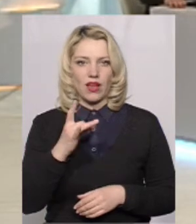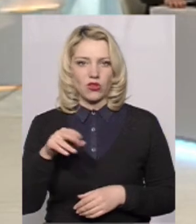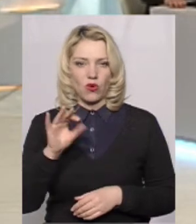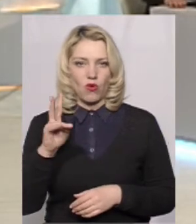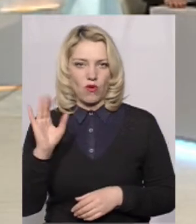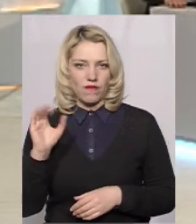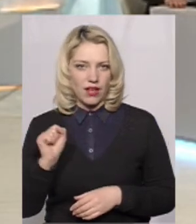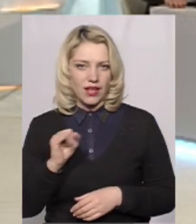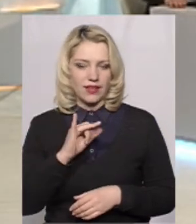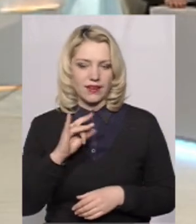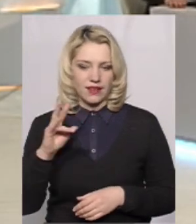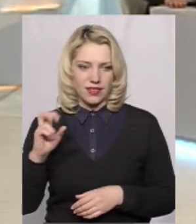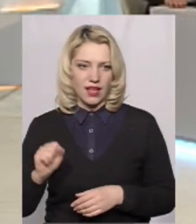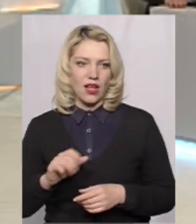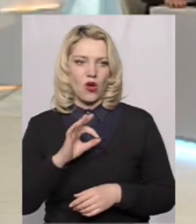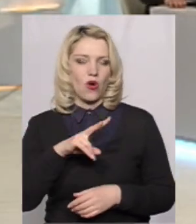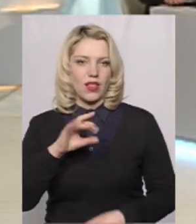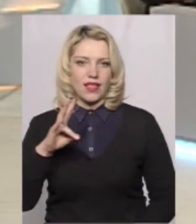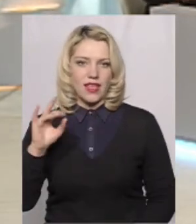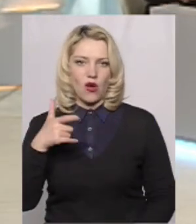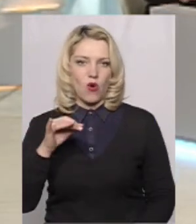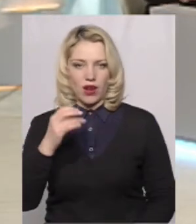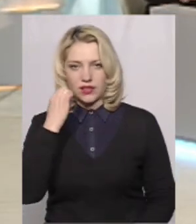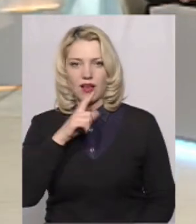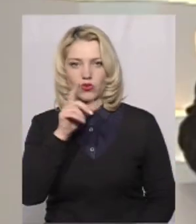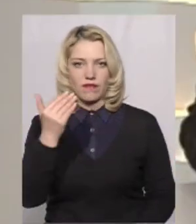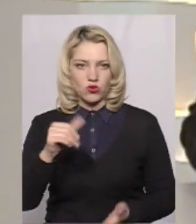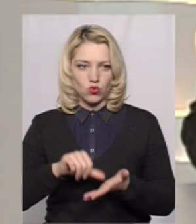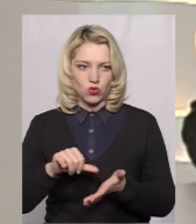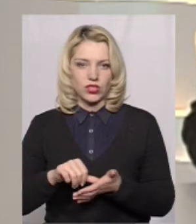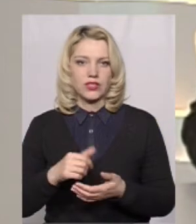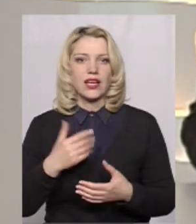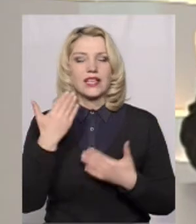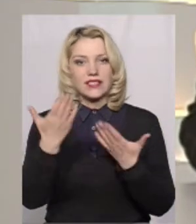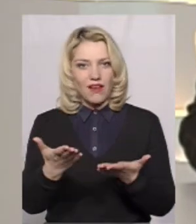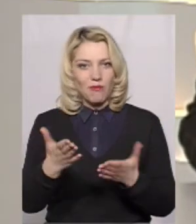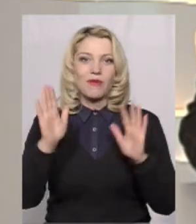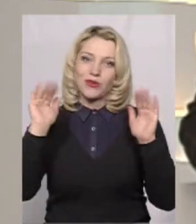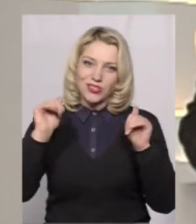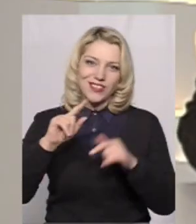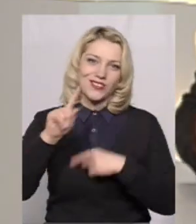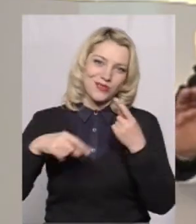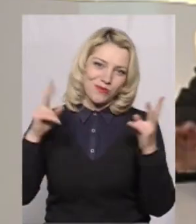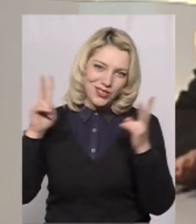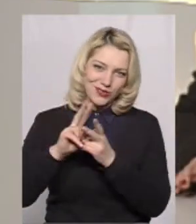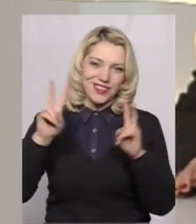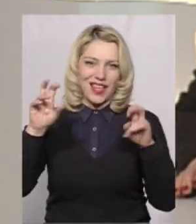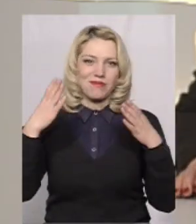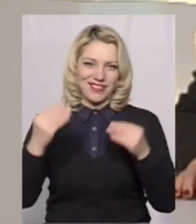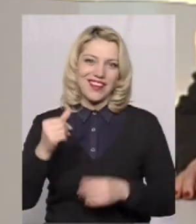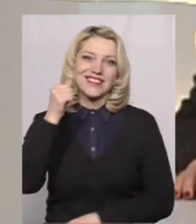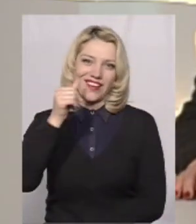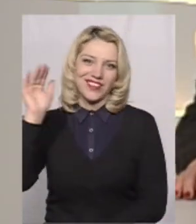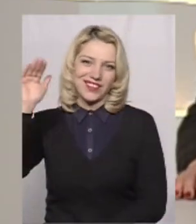і Олена Голяк. Дякую вам за участь у програмі. З вами я прощаюсь. До зустрічі у темі дня